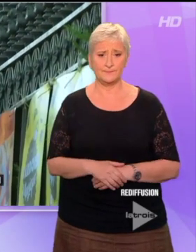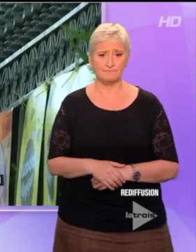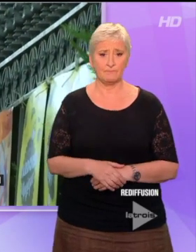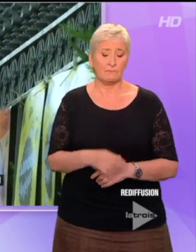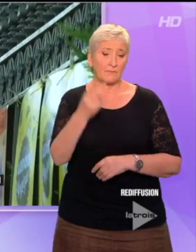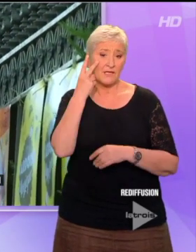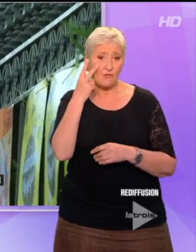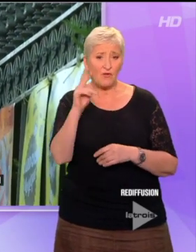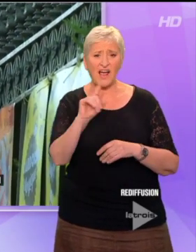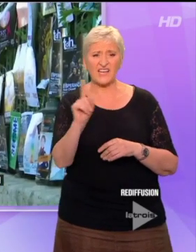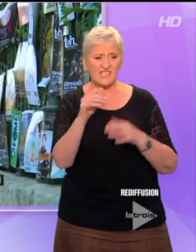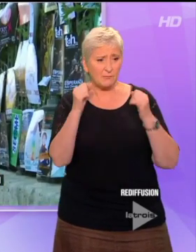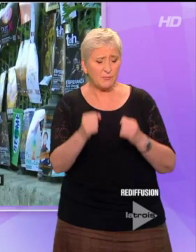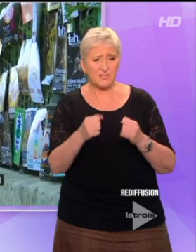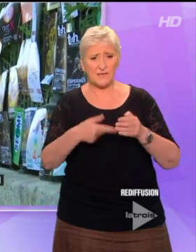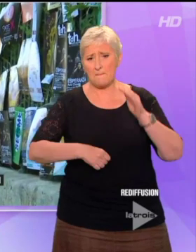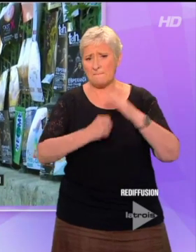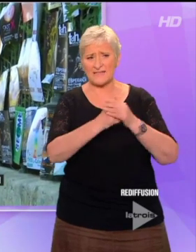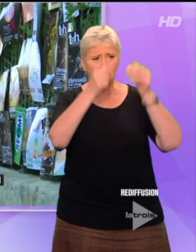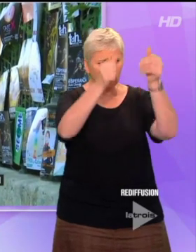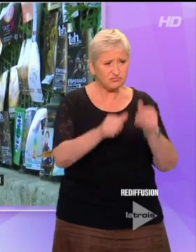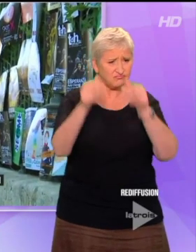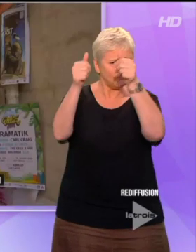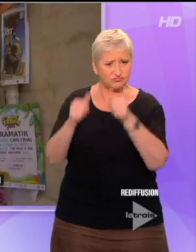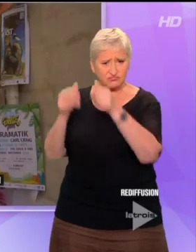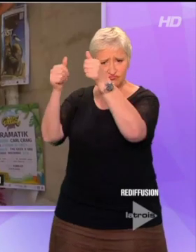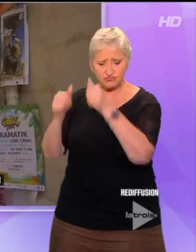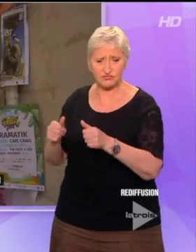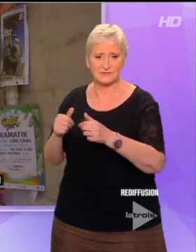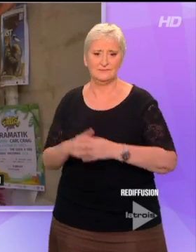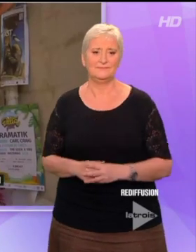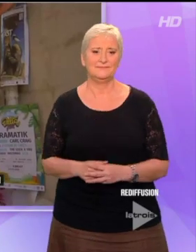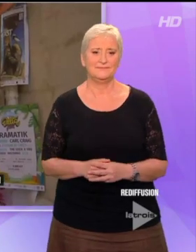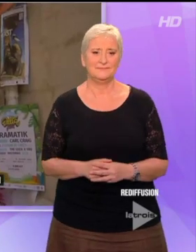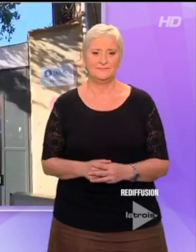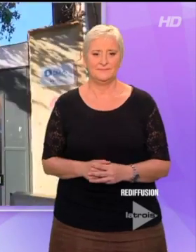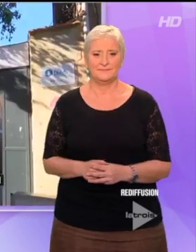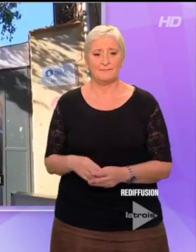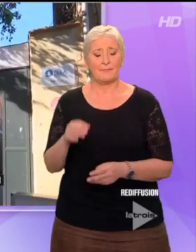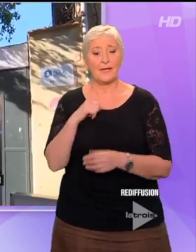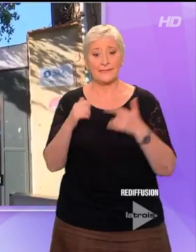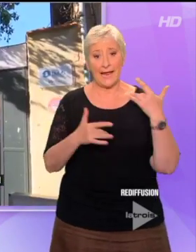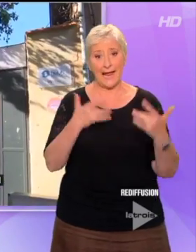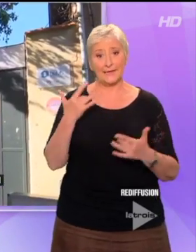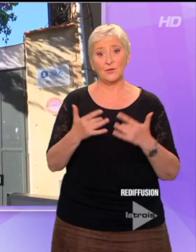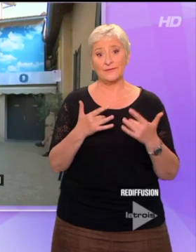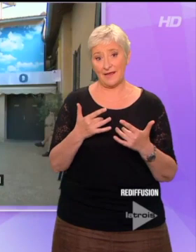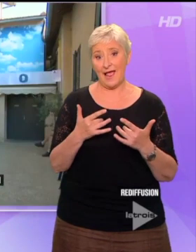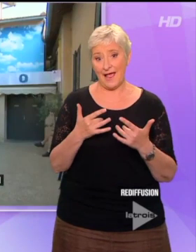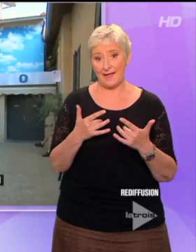accrochera le plus d'affiches. Jouer des coudes et rivaliser d'ingéniosité. Alors, il y a le Théâtre des Dons.